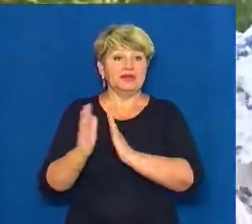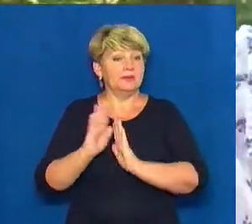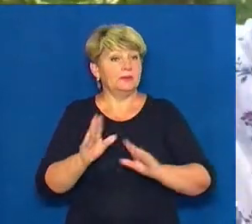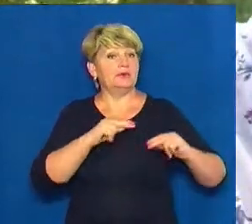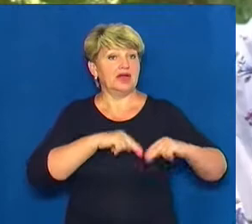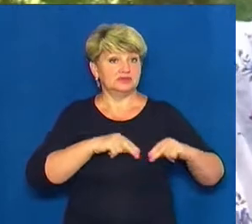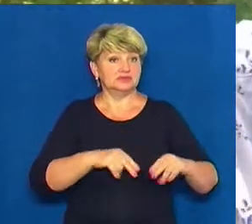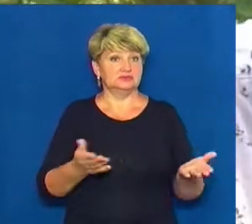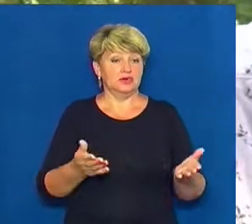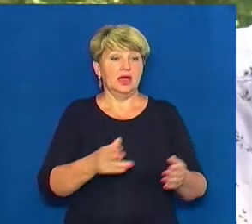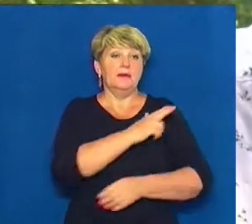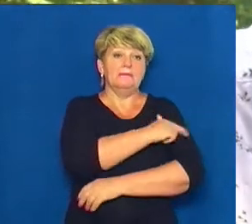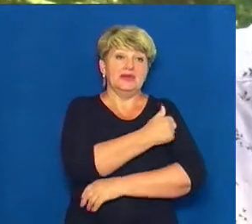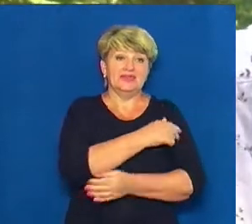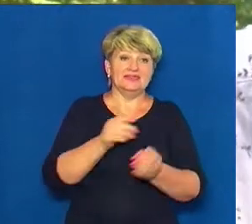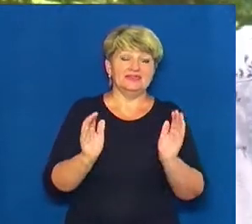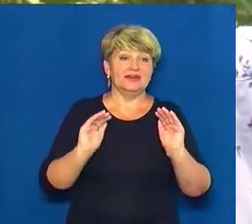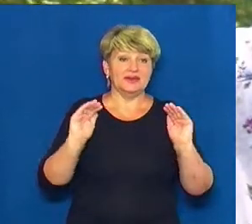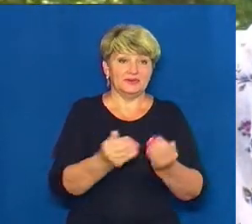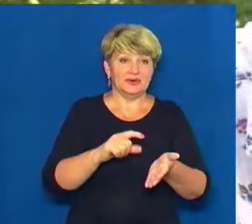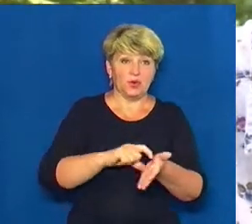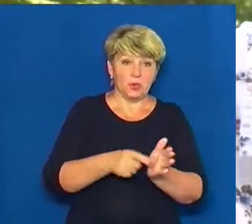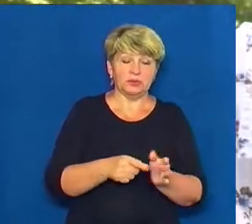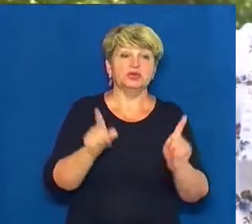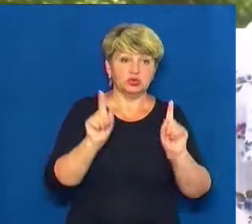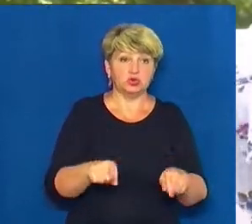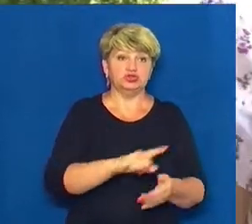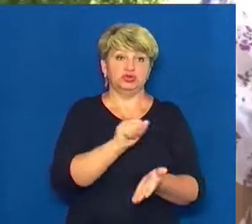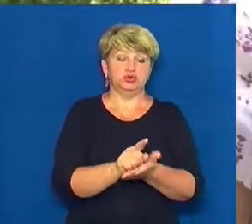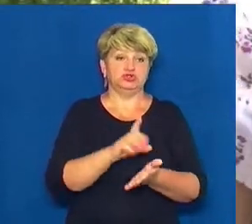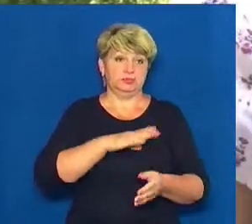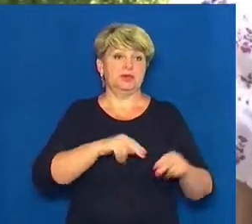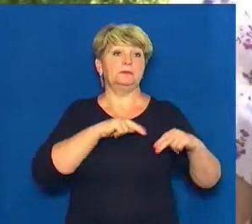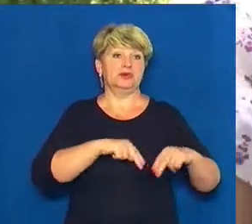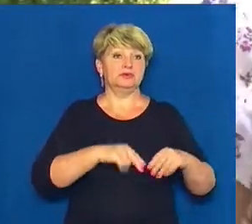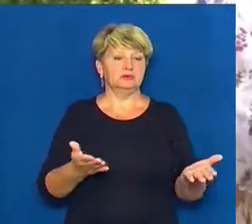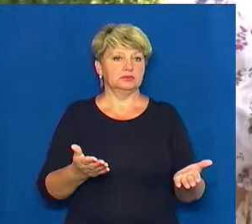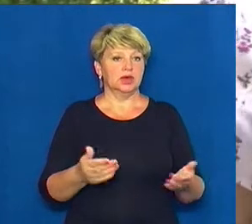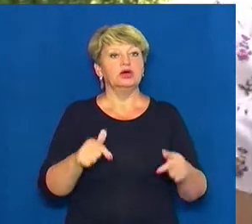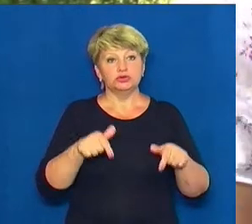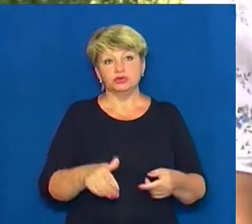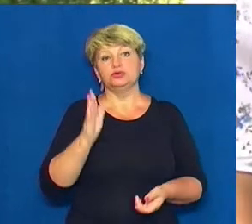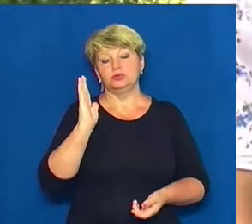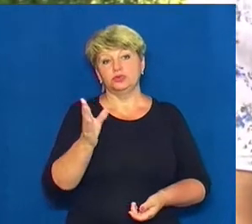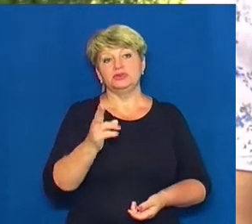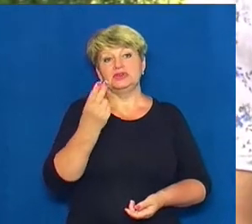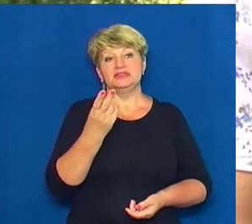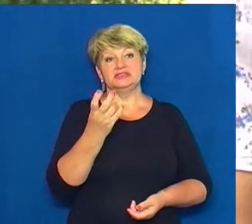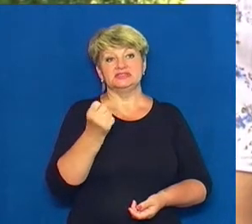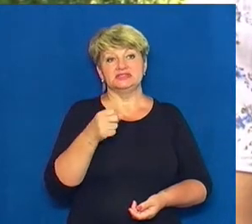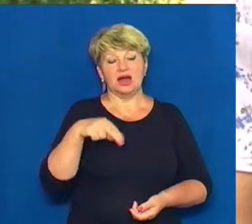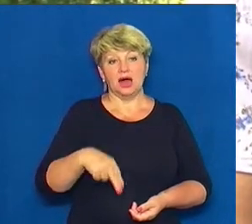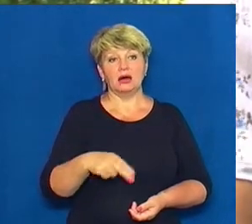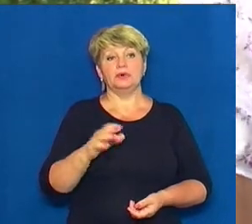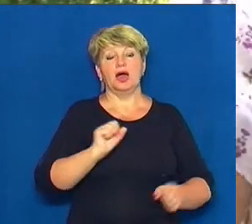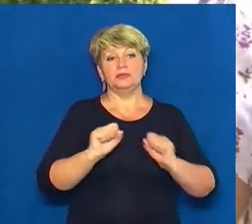працював. ФАП-то, щоб працював, тому що люди є люди. Тут і буде і ЦНАП, і адміністративні послуги